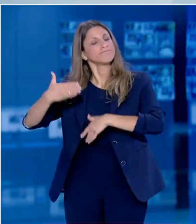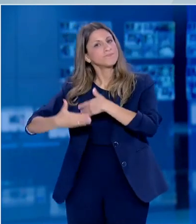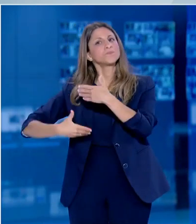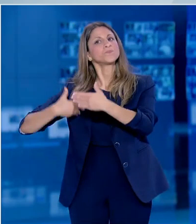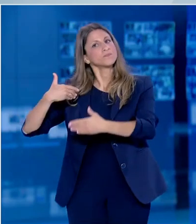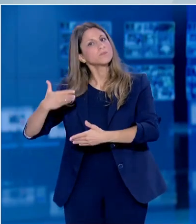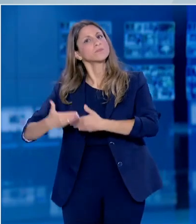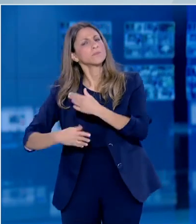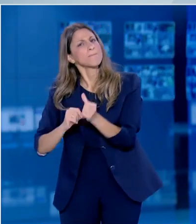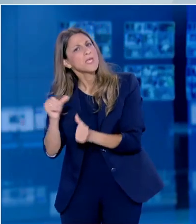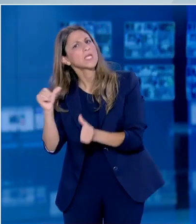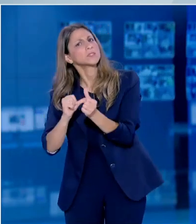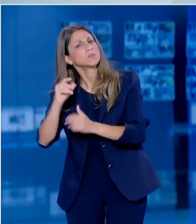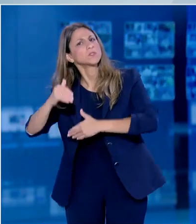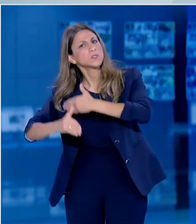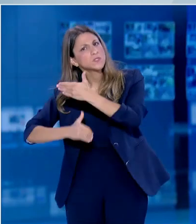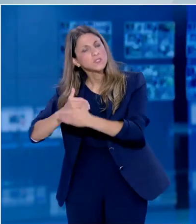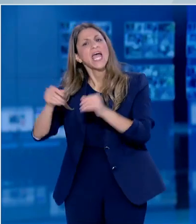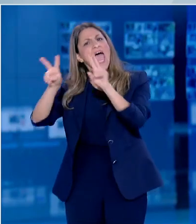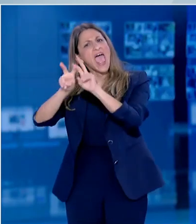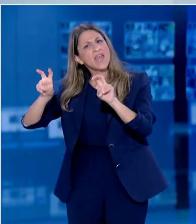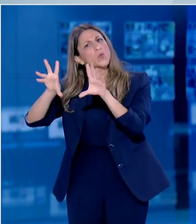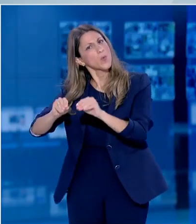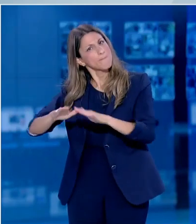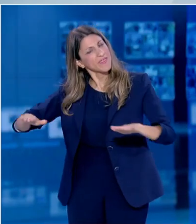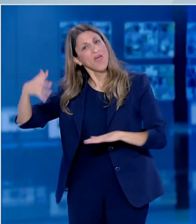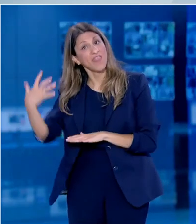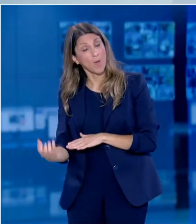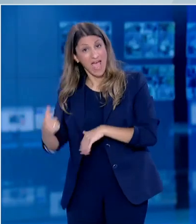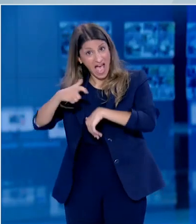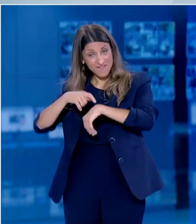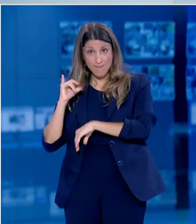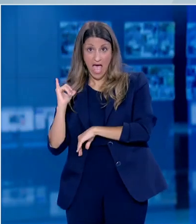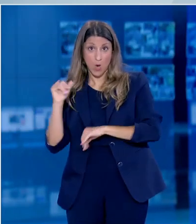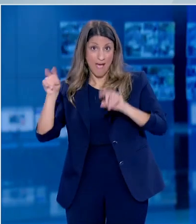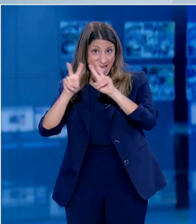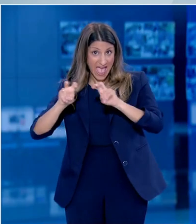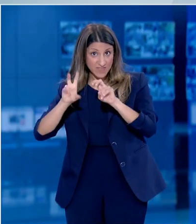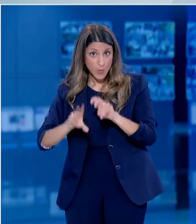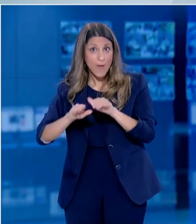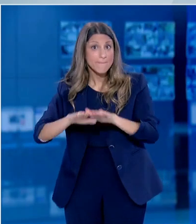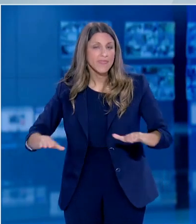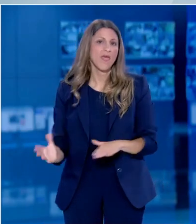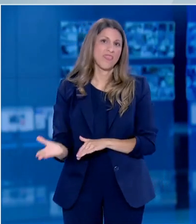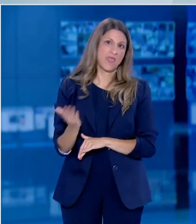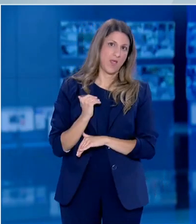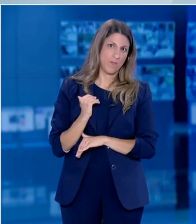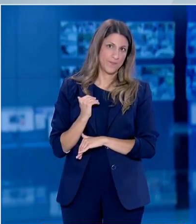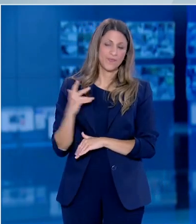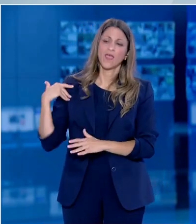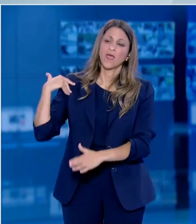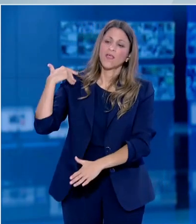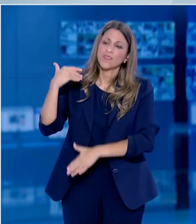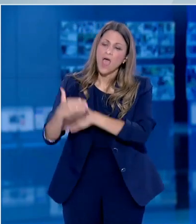ο καιρός και οι μήνες θα δούμε και μελέτες που θα φορούν και παιδιά. Αλλά βλέπετε ότι η διαδικασία αυτή είναι μακρόχρονη και